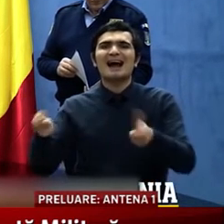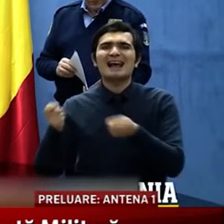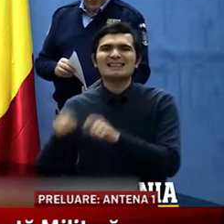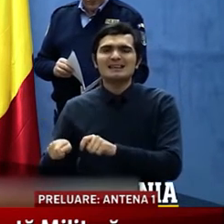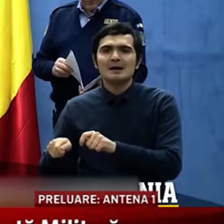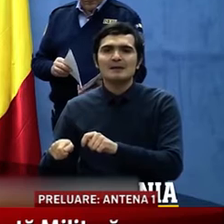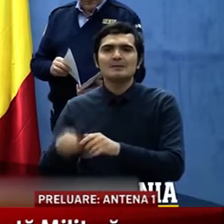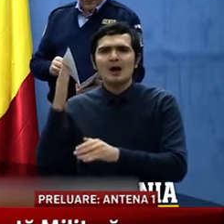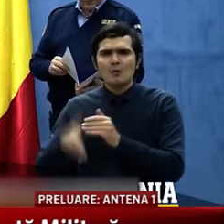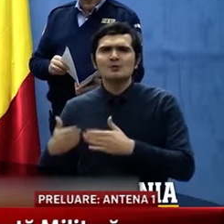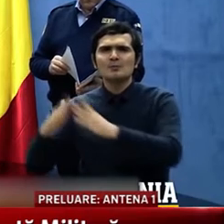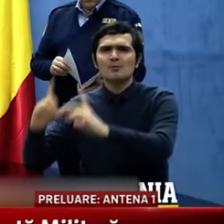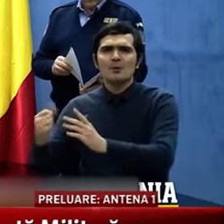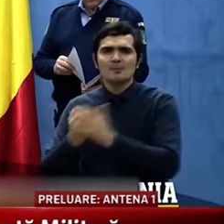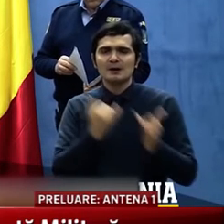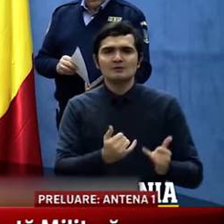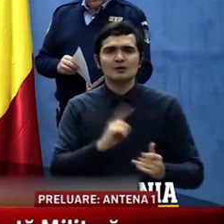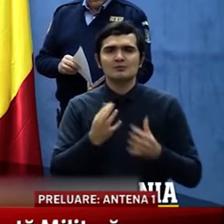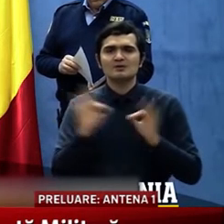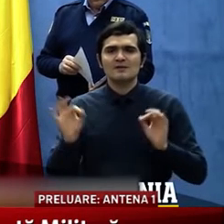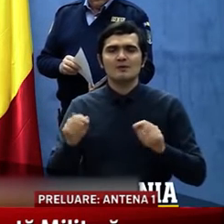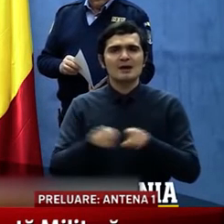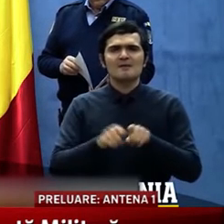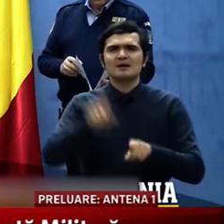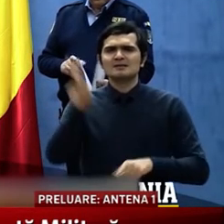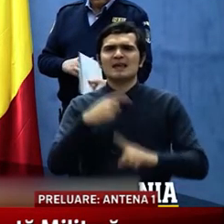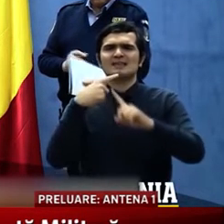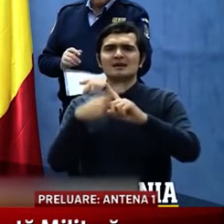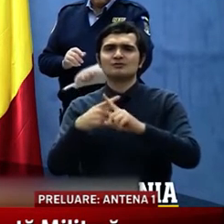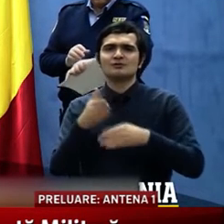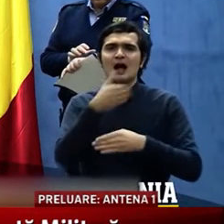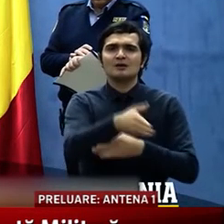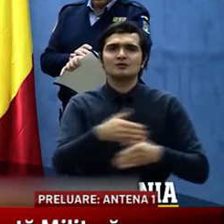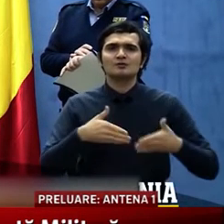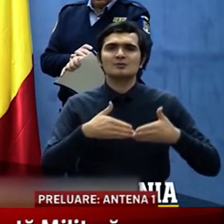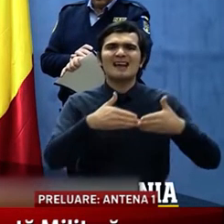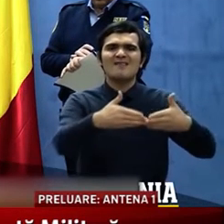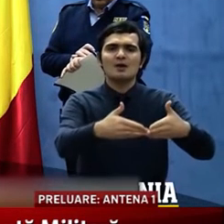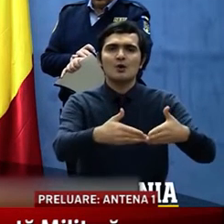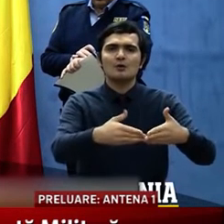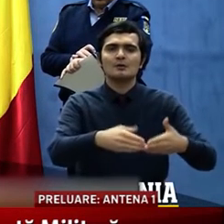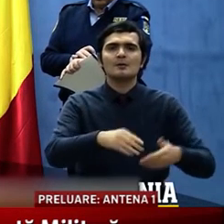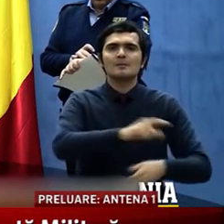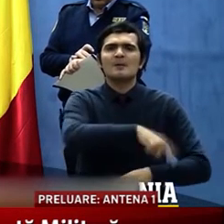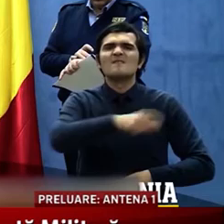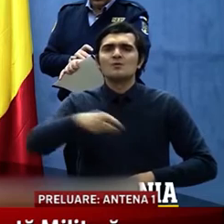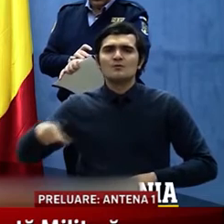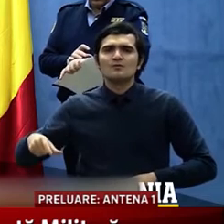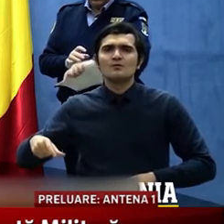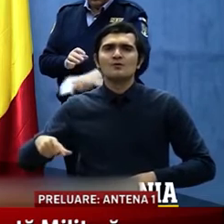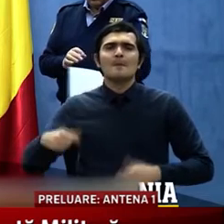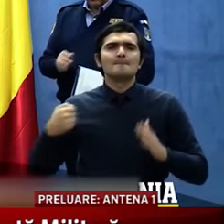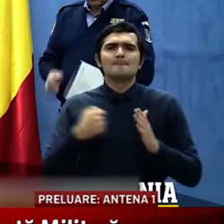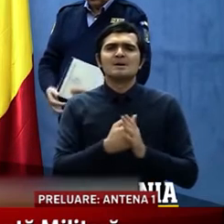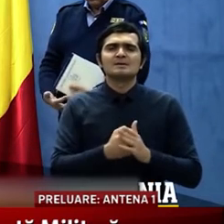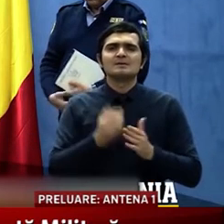Se interzice accesul navelor maritime și fluviomaritime și în porturile situate pe Dunărea Maritimă până la efectuarea